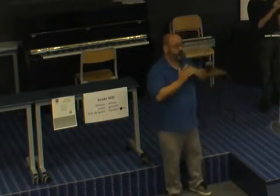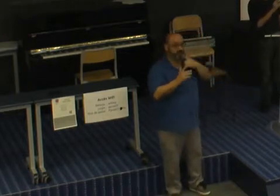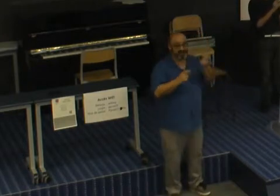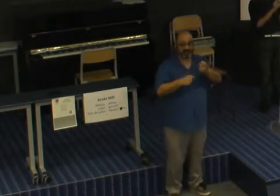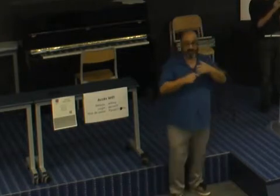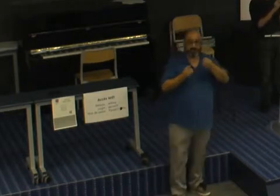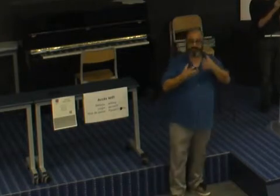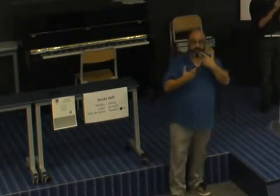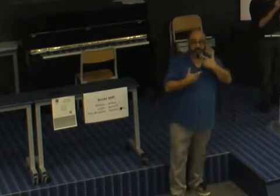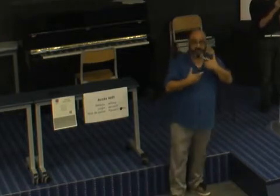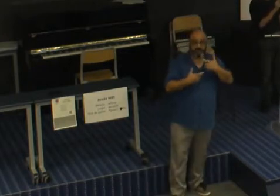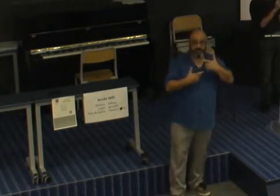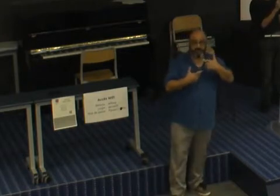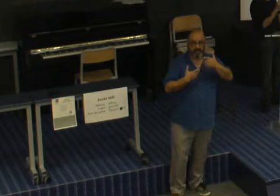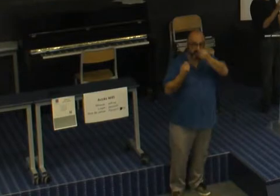tech chez les LGBTQI.